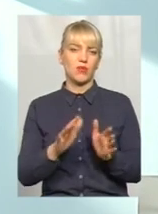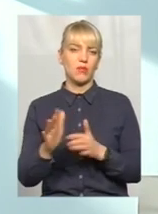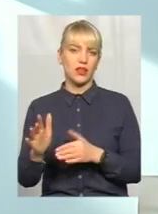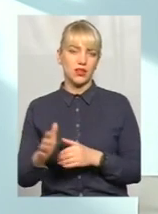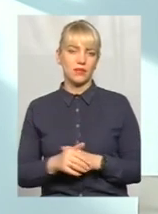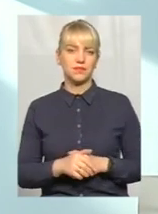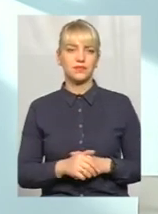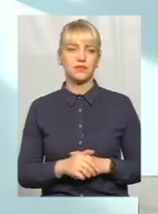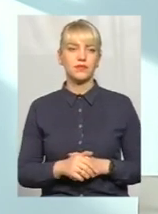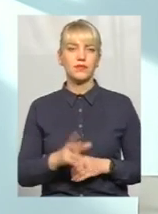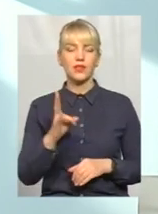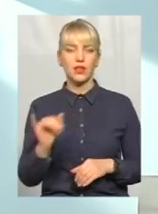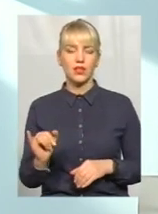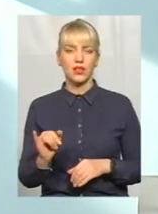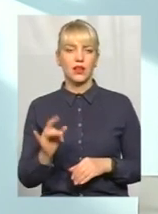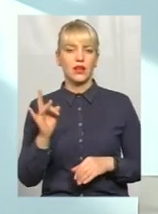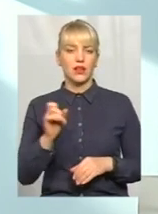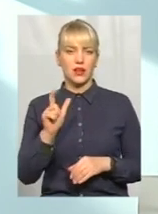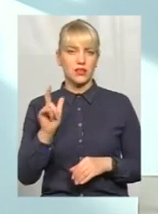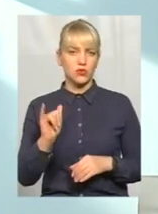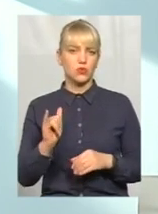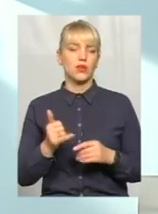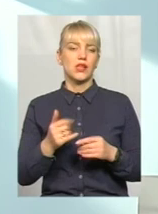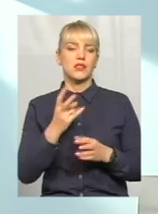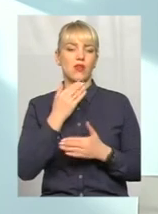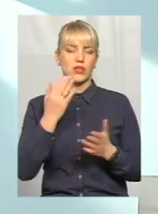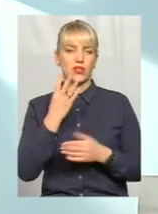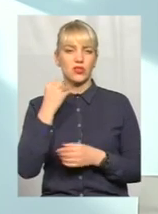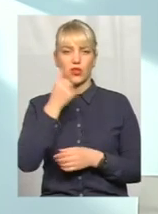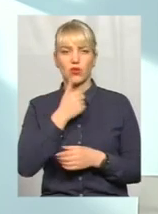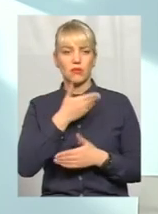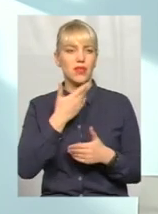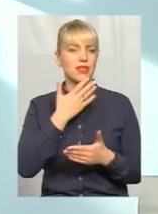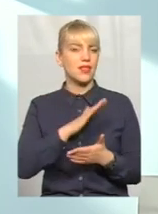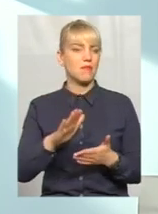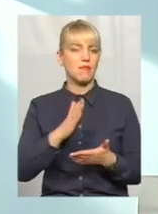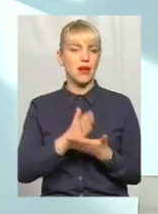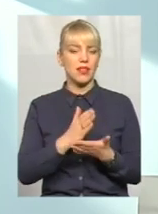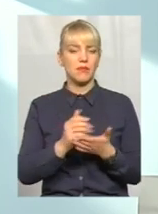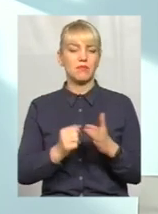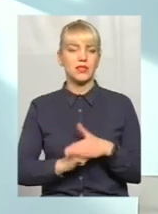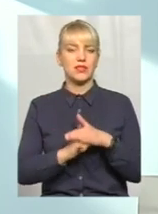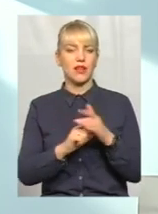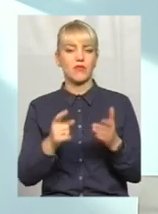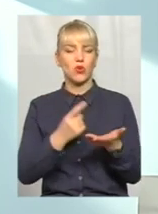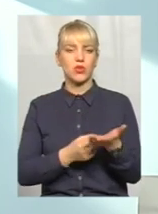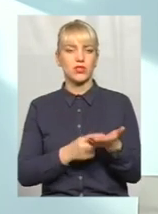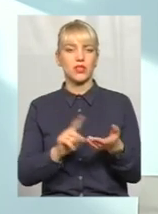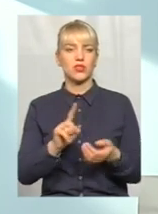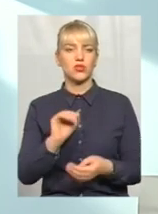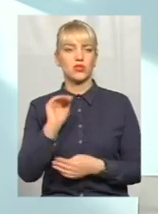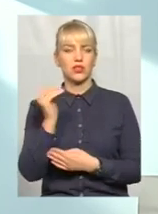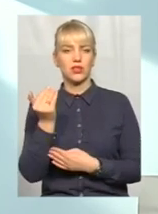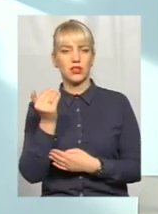жодного разу за останніх чотири роки ми не мали підстав доказати, що дитина або